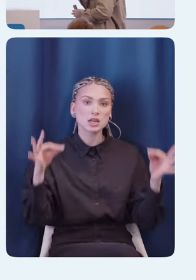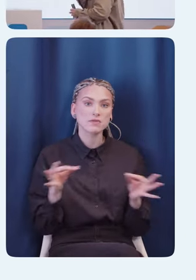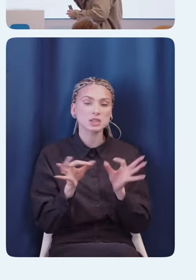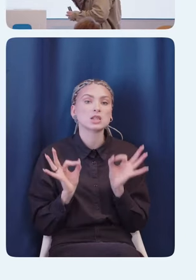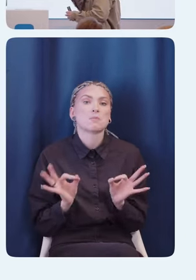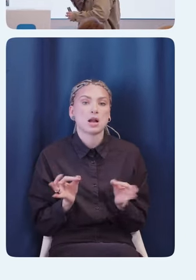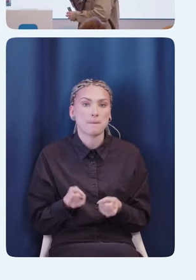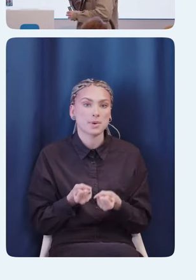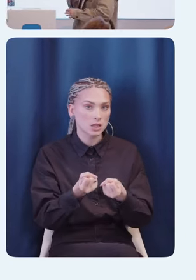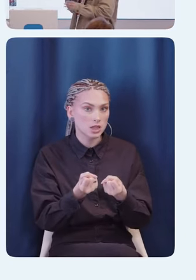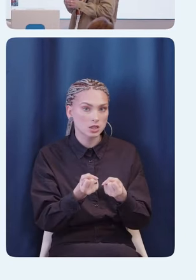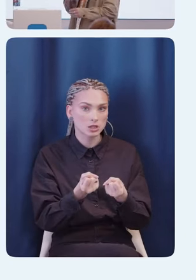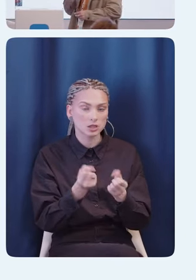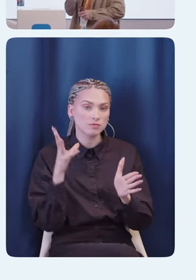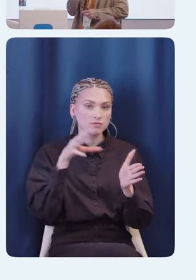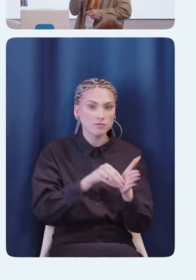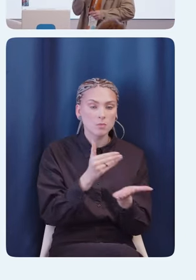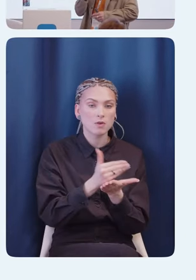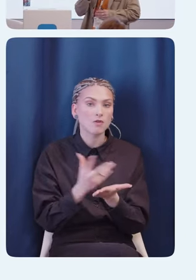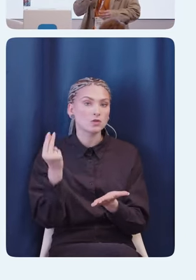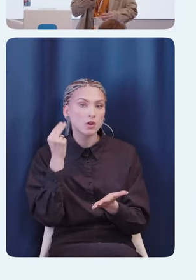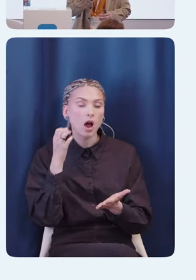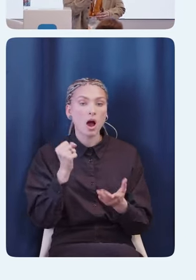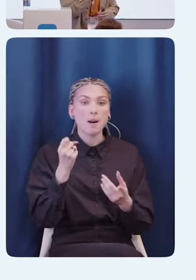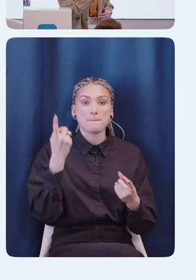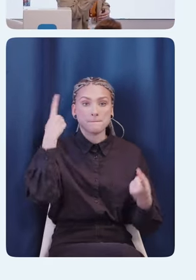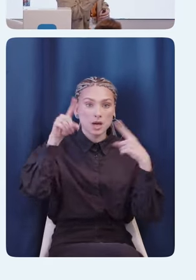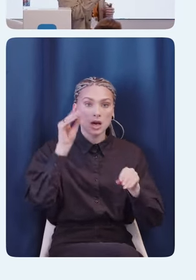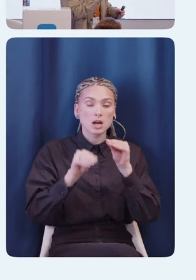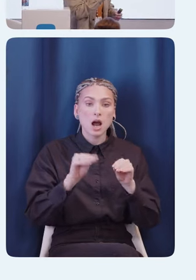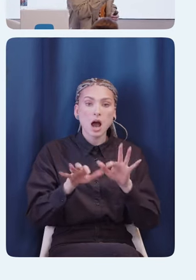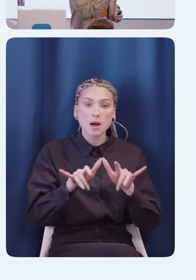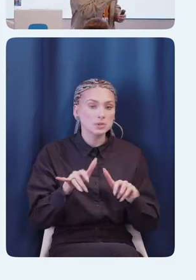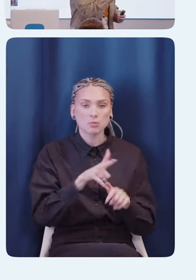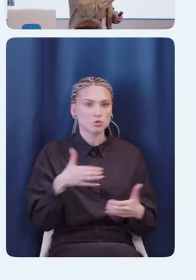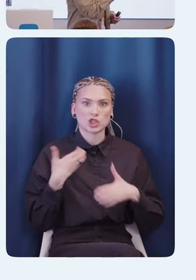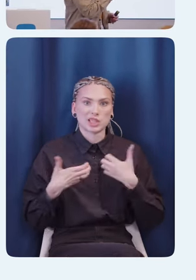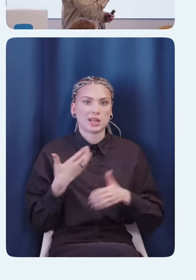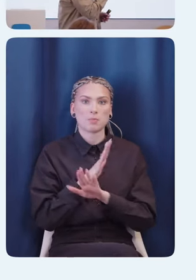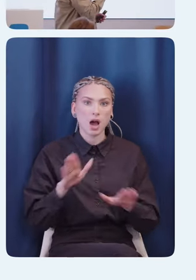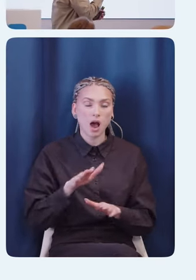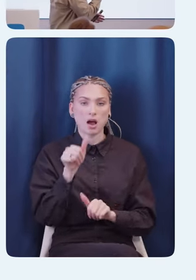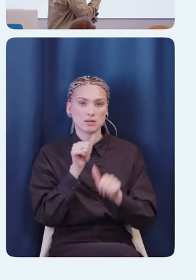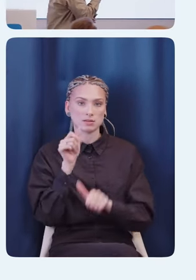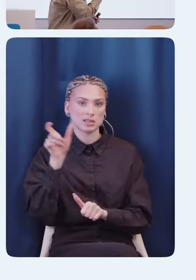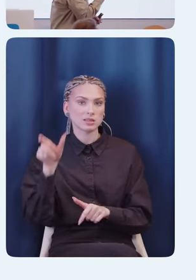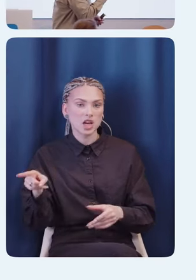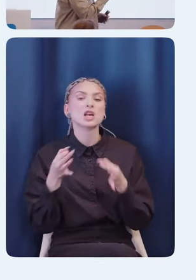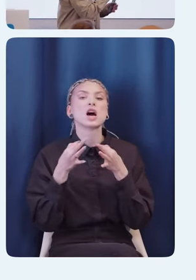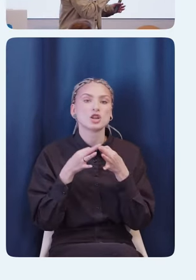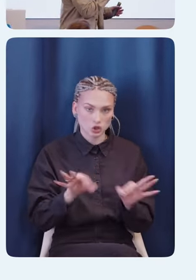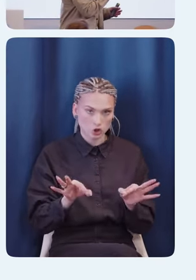поддержкой VoiceOver. Программисты больше не боятся VoiceOver. Ну и тестировщики, соответственно, разрешают